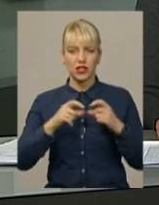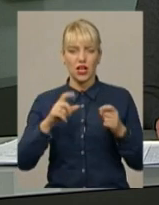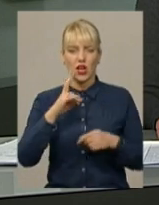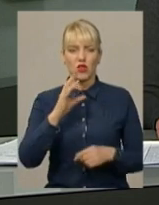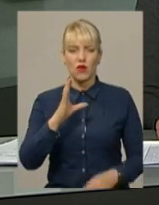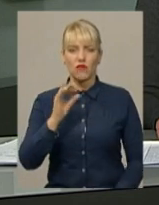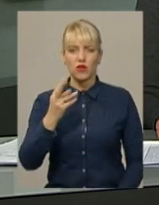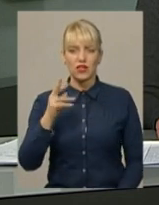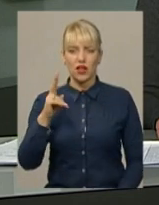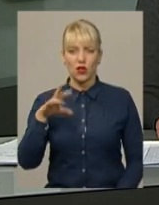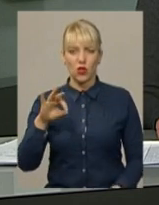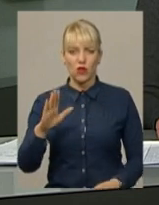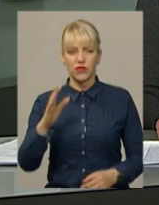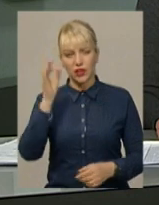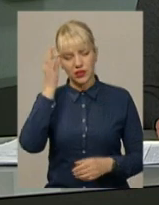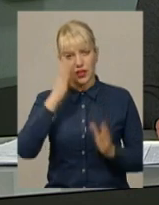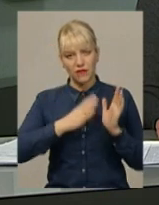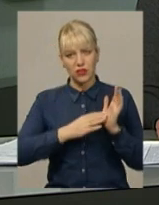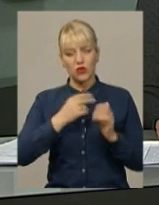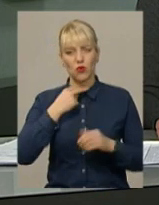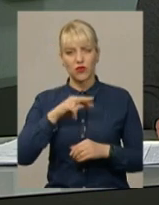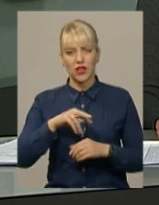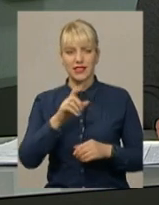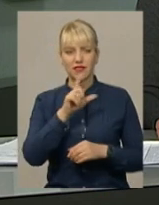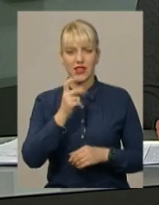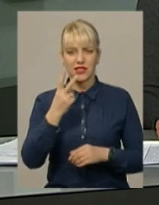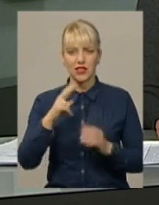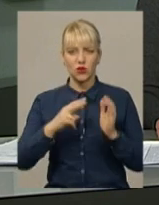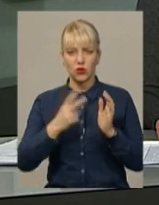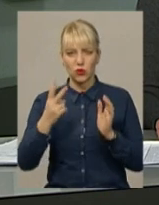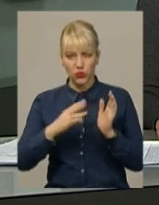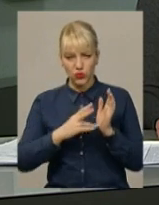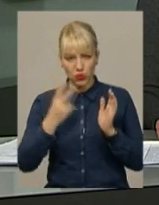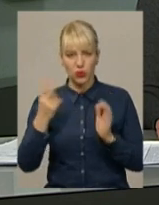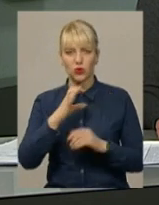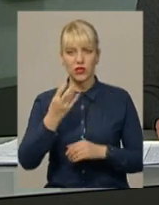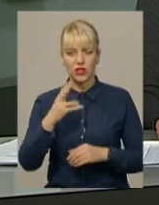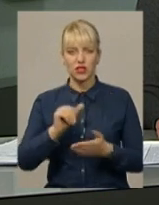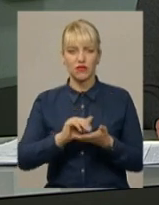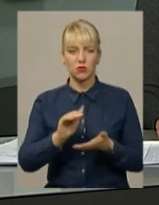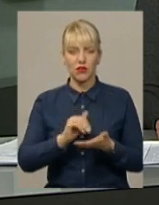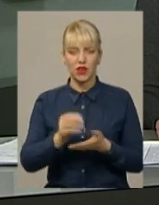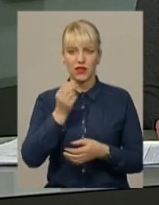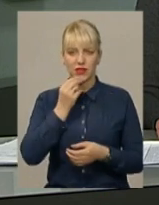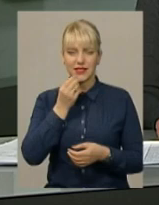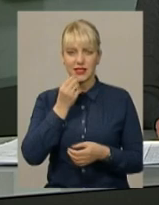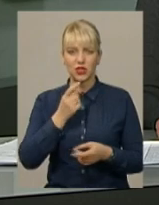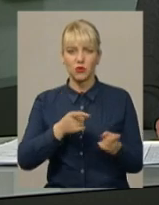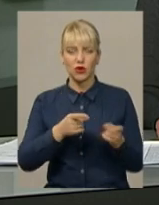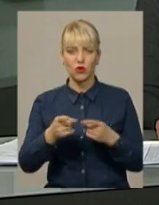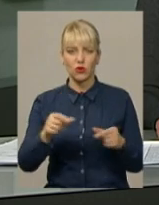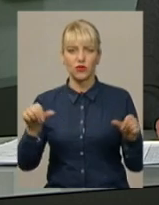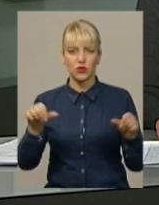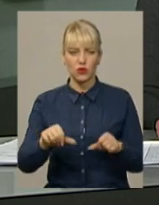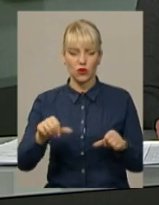Новосядлов. Нагадаю, дев'ятеро ув'язнених з 22 січня відмовлялися вживати їжу, приготовлену в колонії, на знак протесту